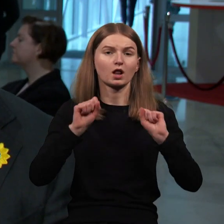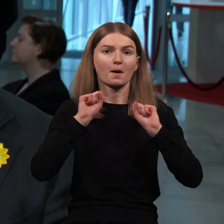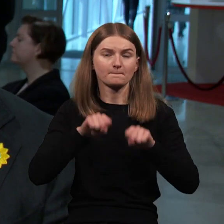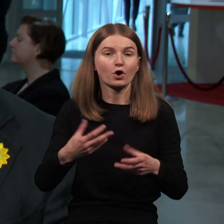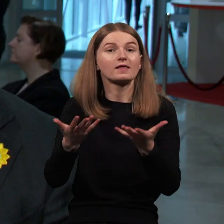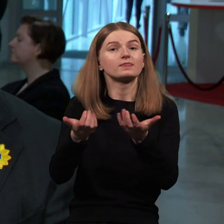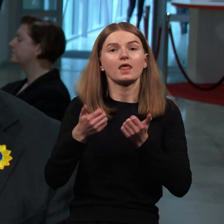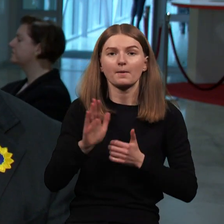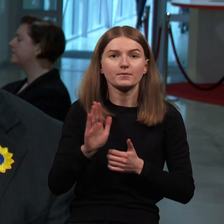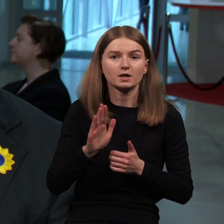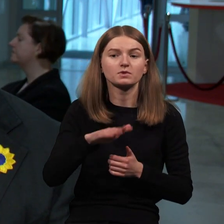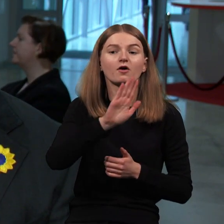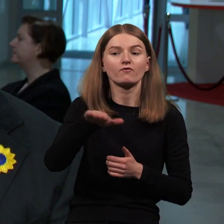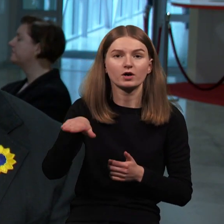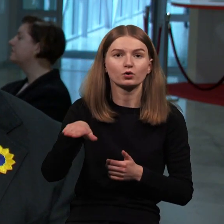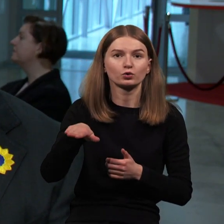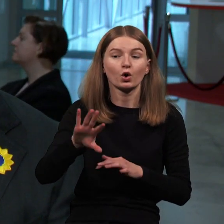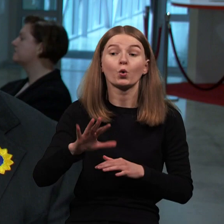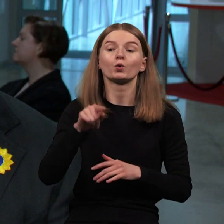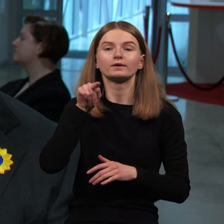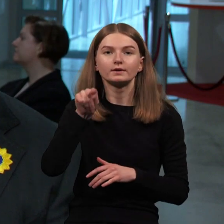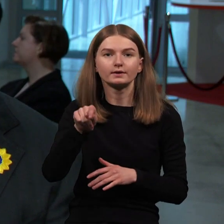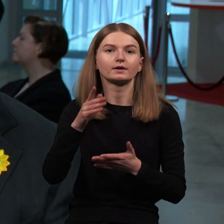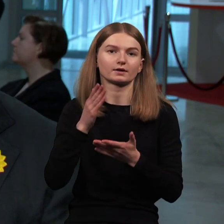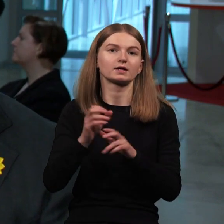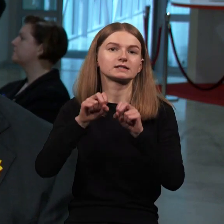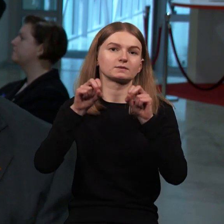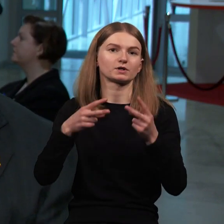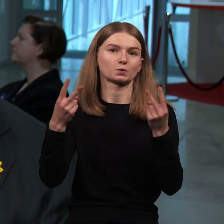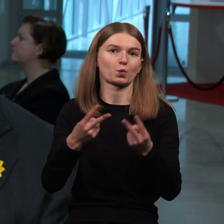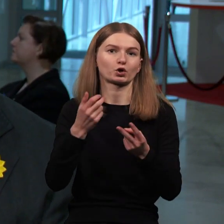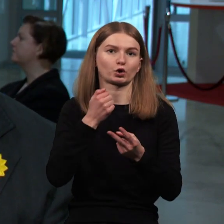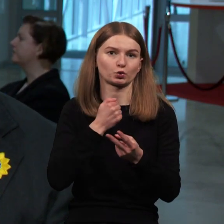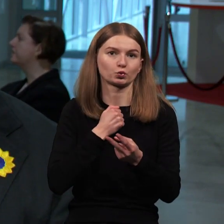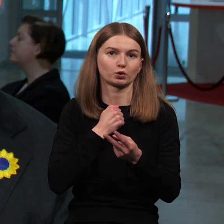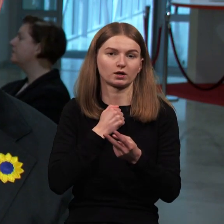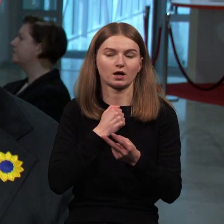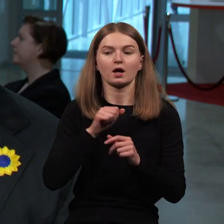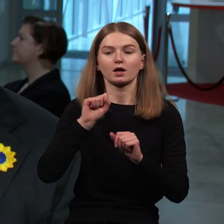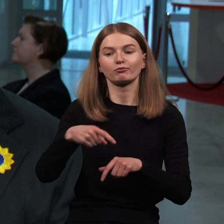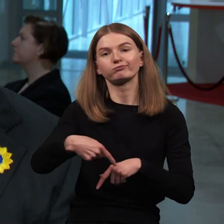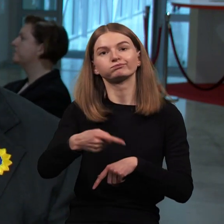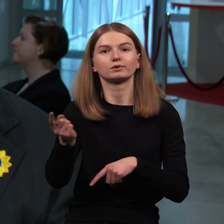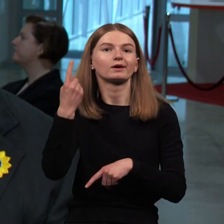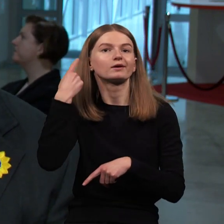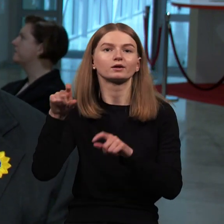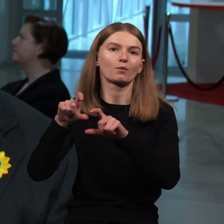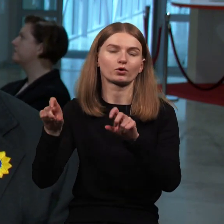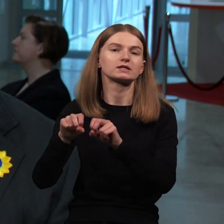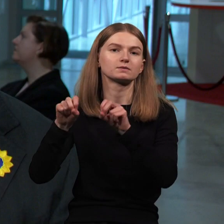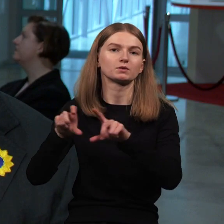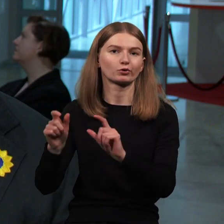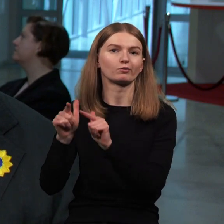žmonės turinčius vaikus, turinčius specialiųjų poreikį, kuriuos nukreipti į kitas pritaikytas mokyklas. Tai skaitant tą įstatymo projektą,